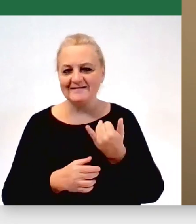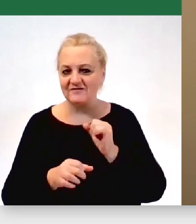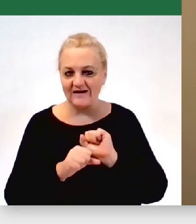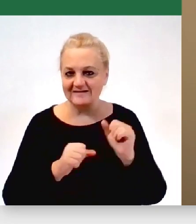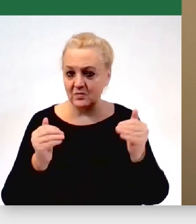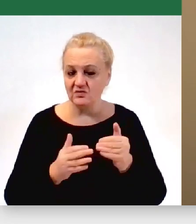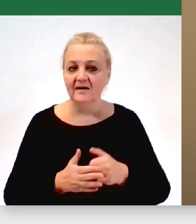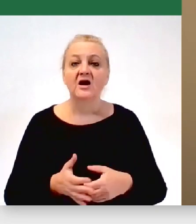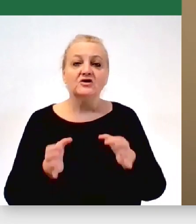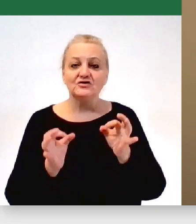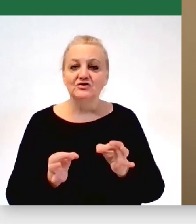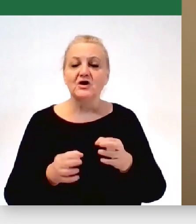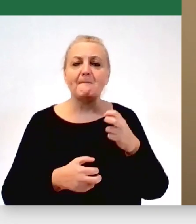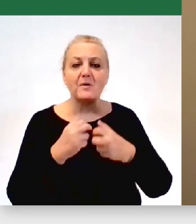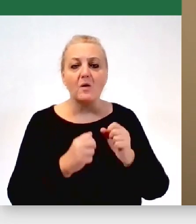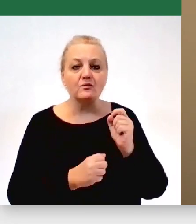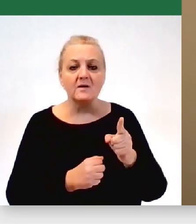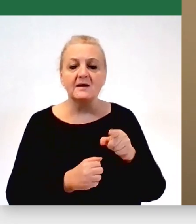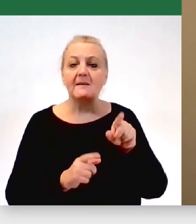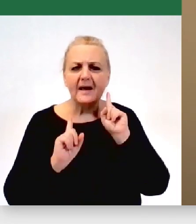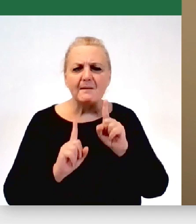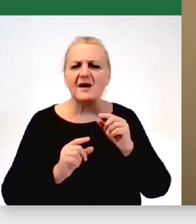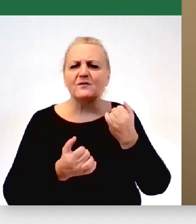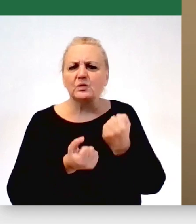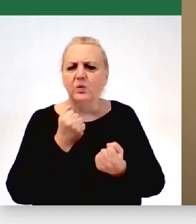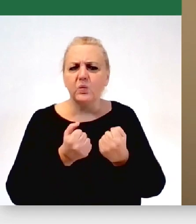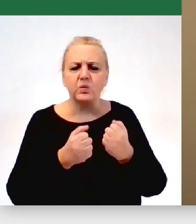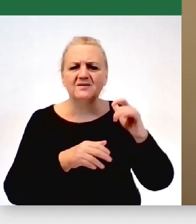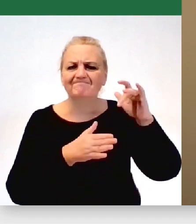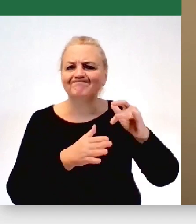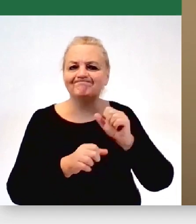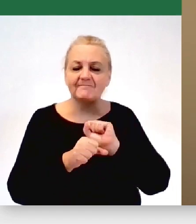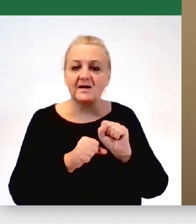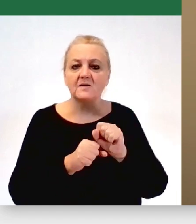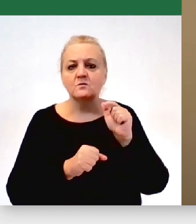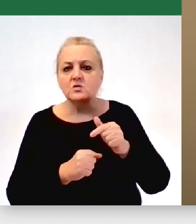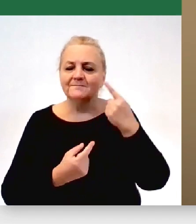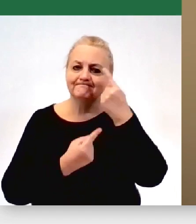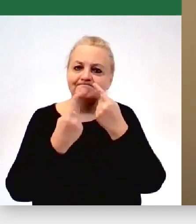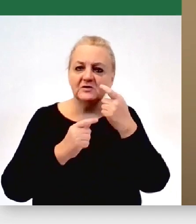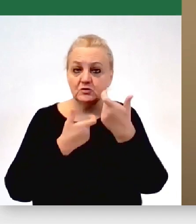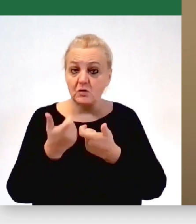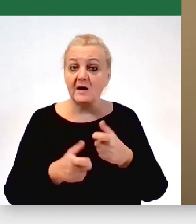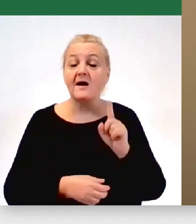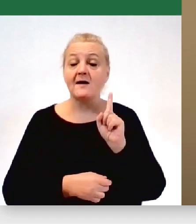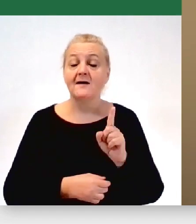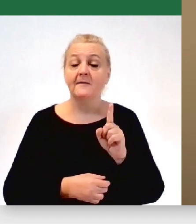nie ma dzisiaj problemów, które nie są tak bardzo złożone, że żeby coś z nimi zrobić trzeba